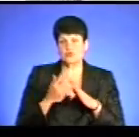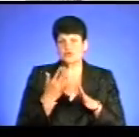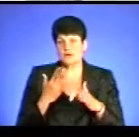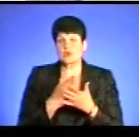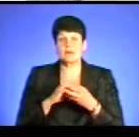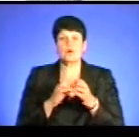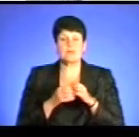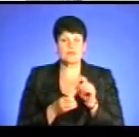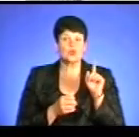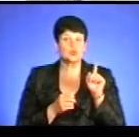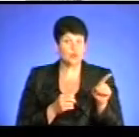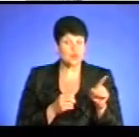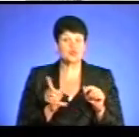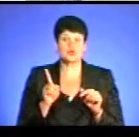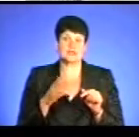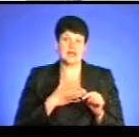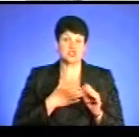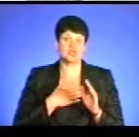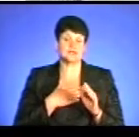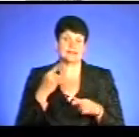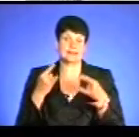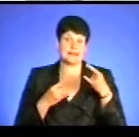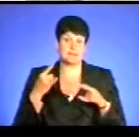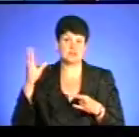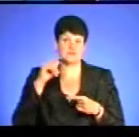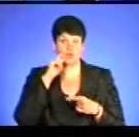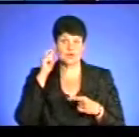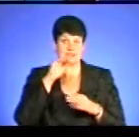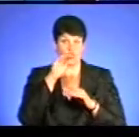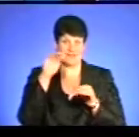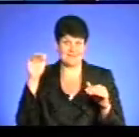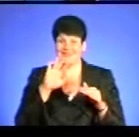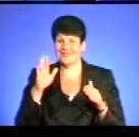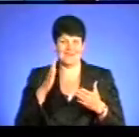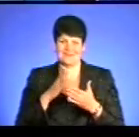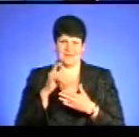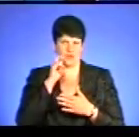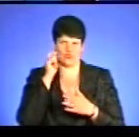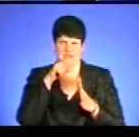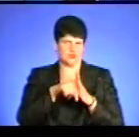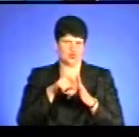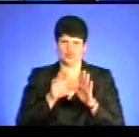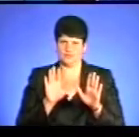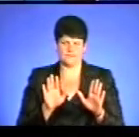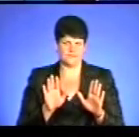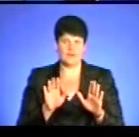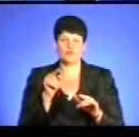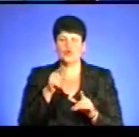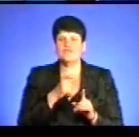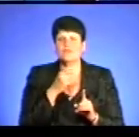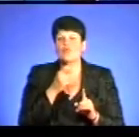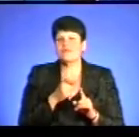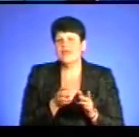є, що наше телебачення всеукраїнського рівня не є українським за суттю своєю. Воно відповідає